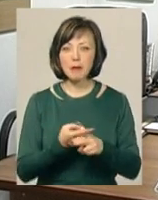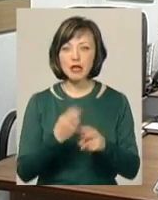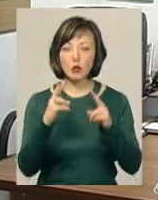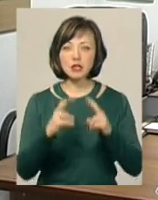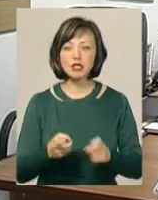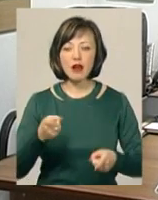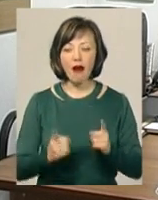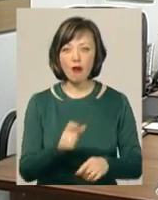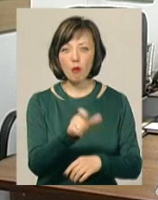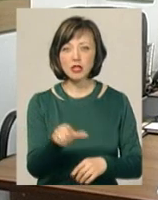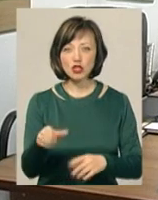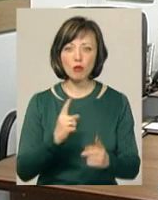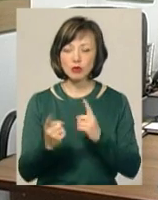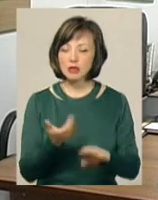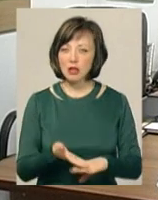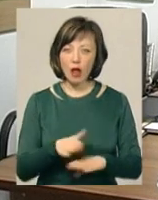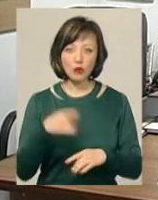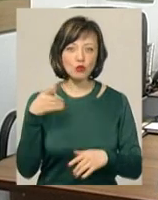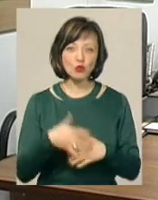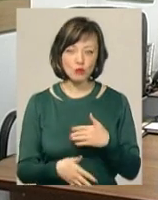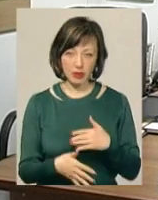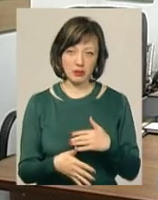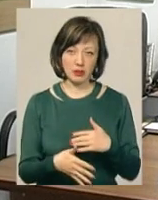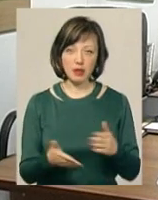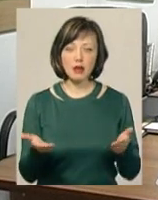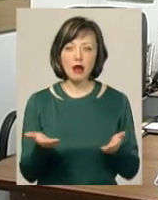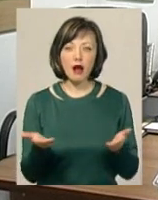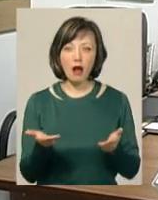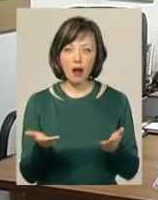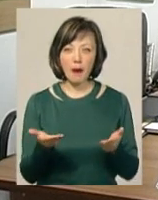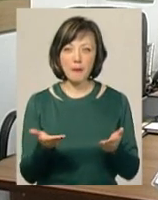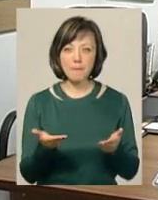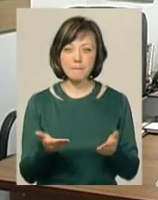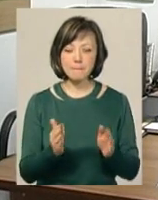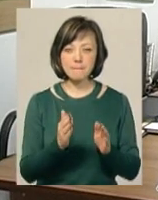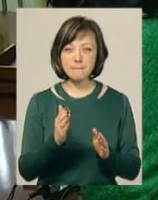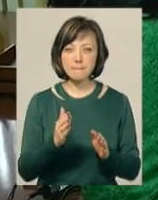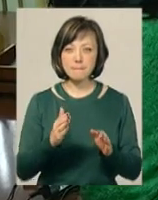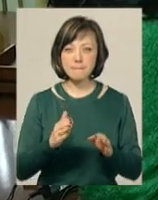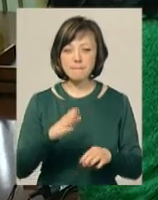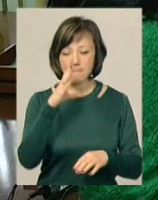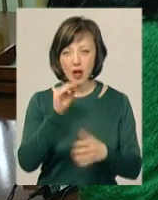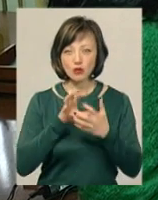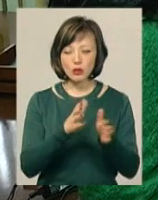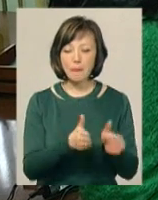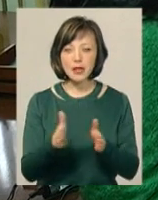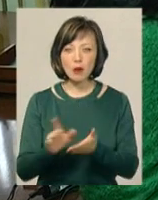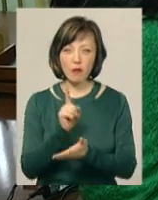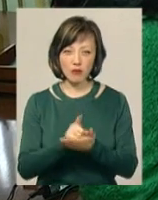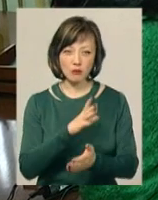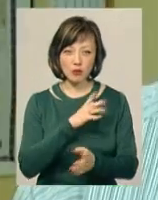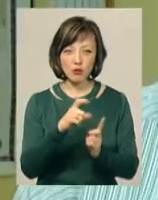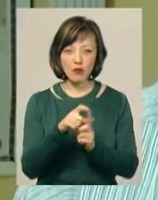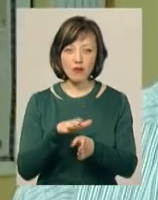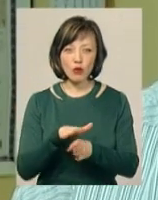реального пасажиропотоку дуже складно зрозуміти, яка маршрутна мережа все ж таки повинна бути. За словами виконуючого обов'язки